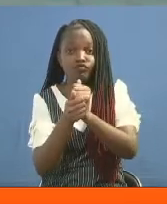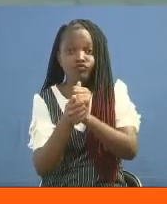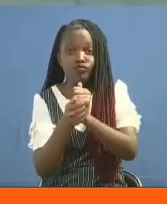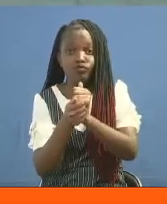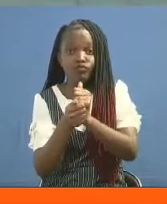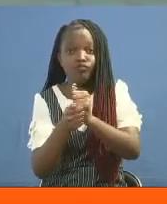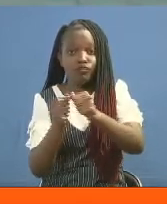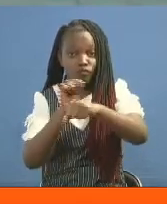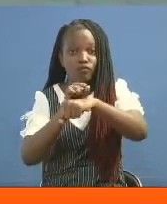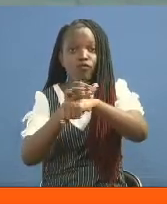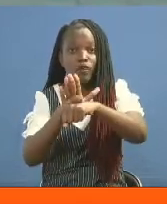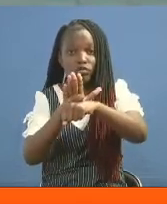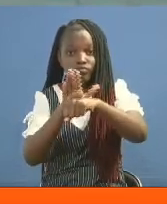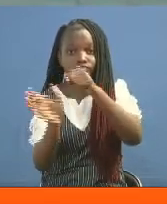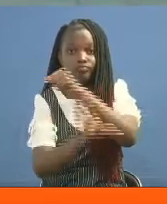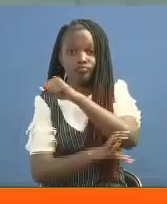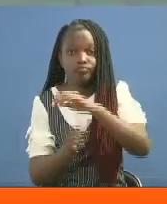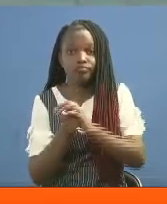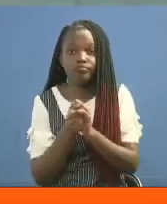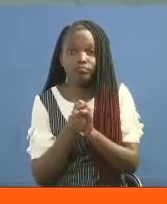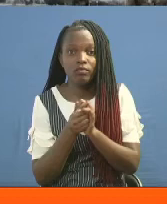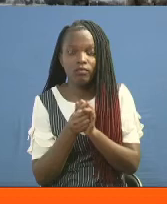kuangamiza dunia.